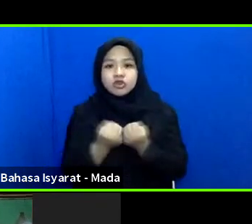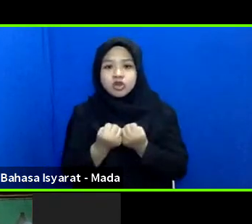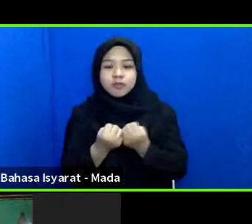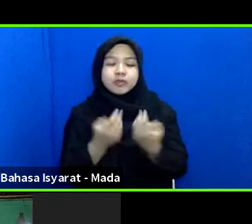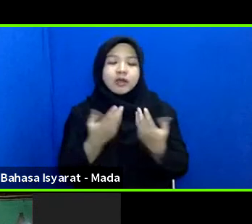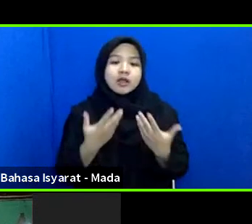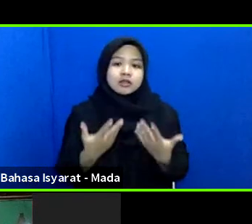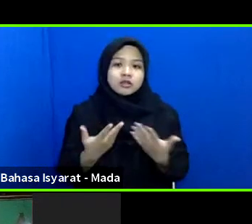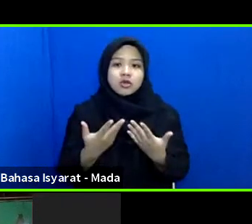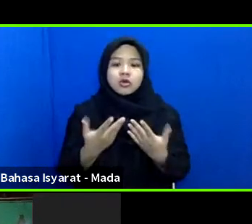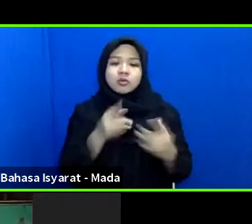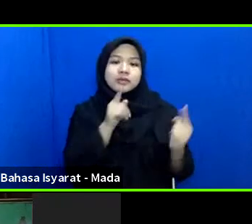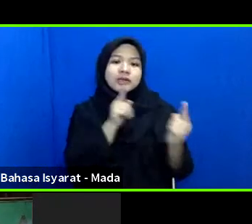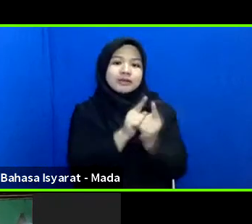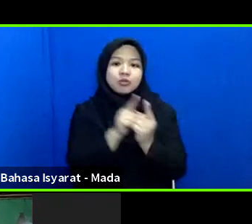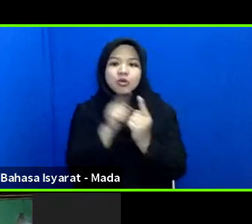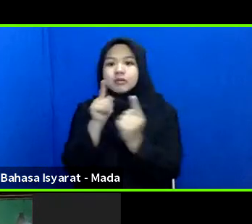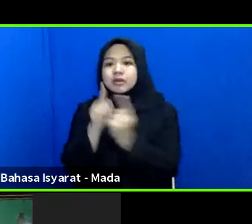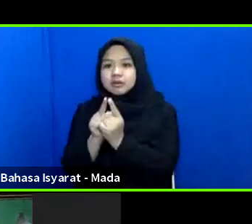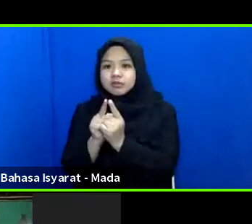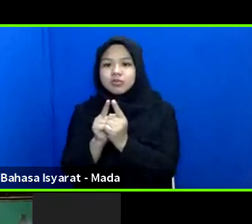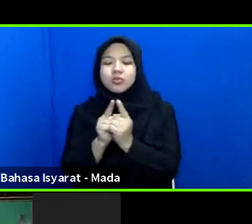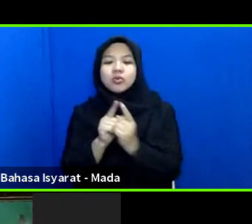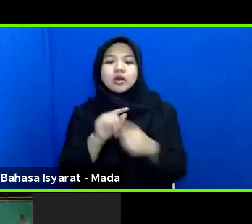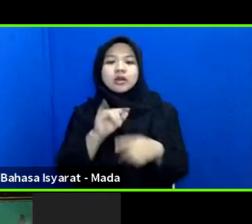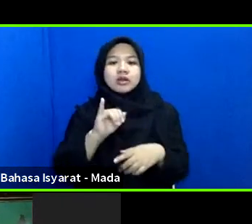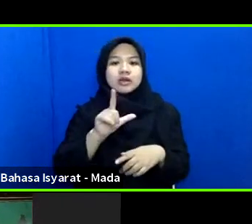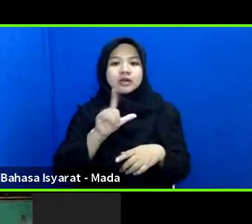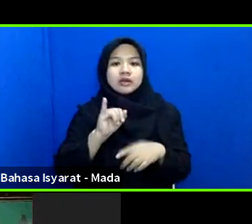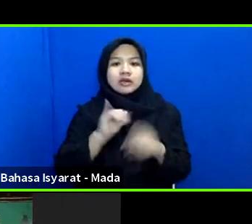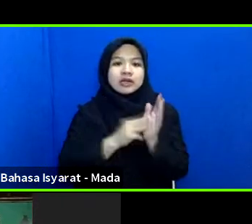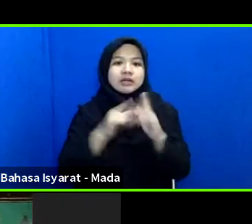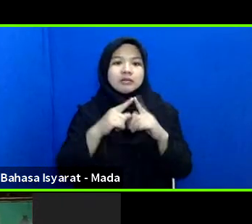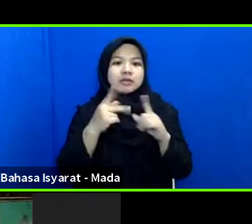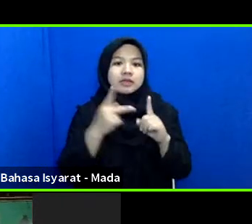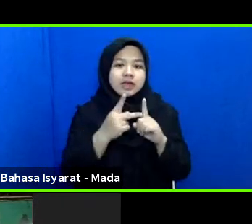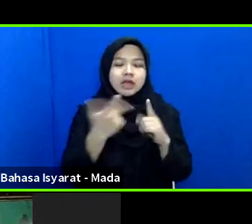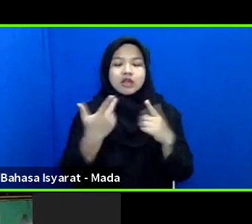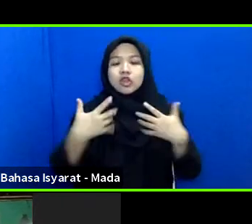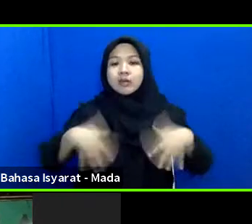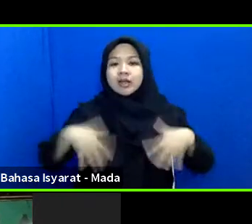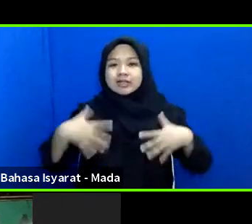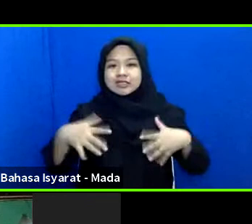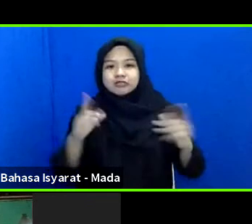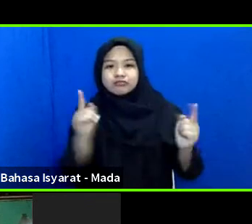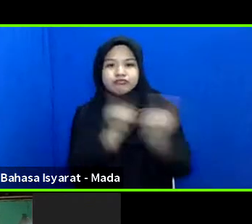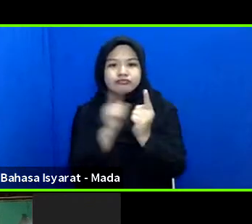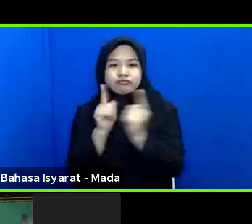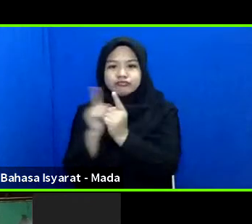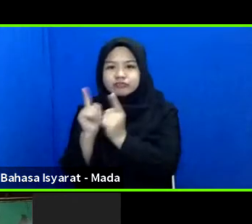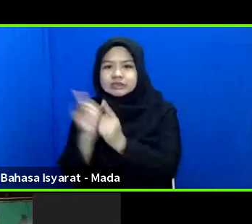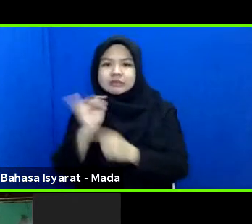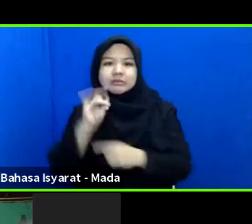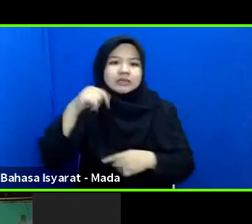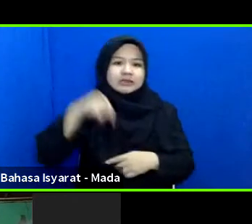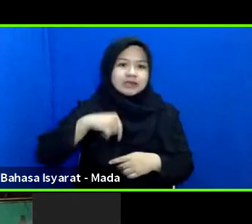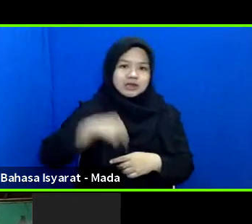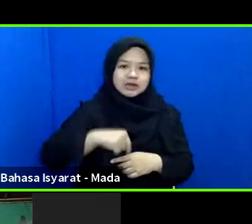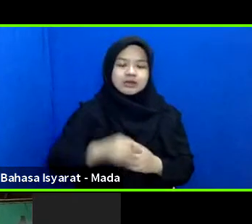ataupun pertemuan-pertemuan ilmiah ataupun taktisi seperti yang kita lakukan sekarang ini